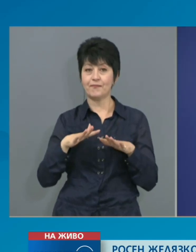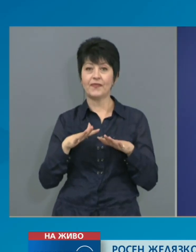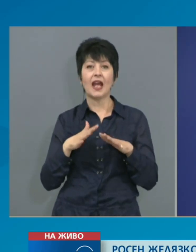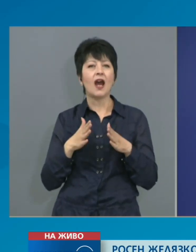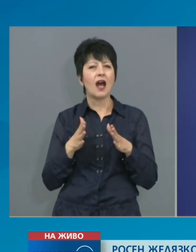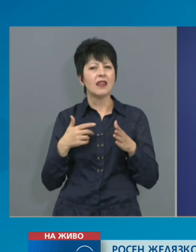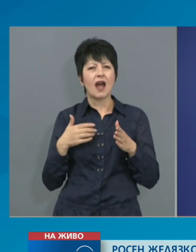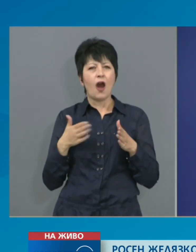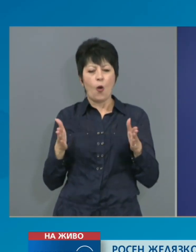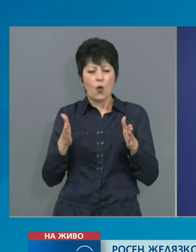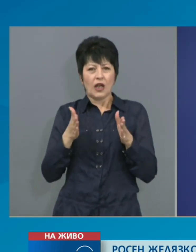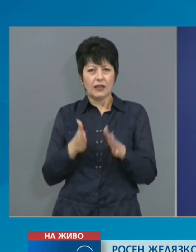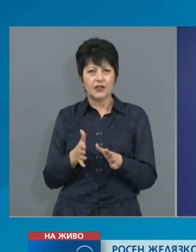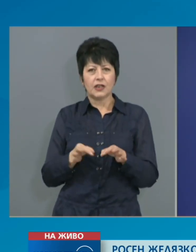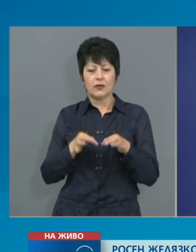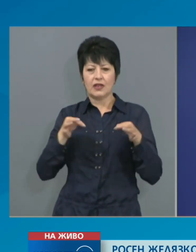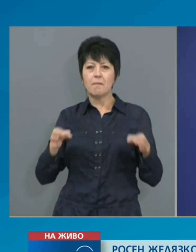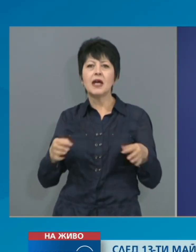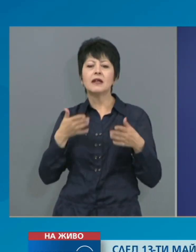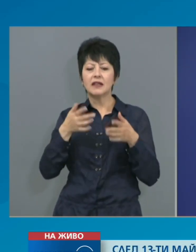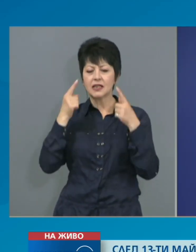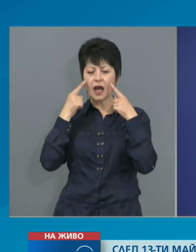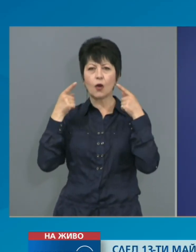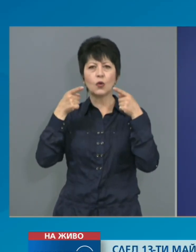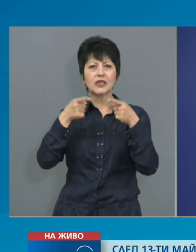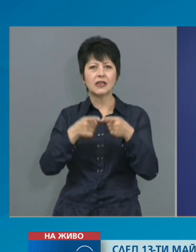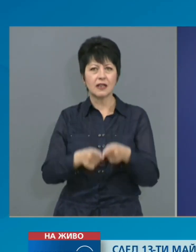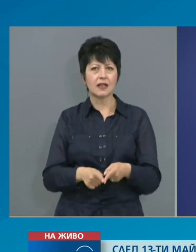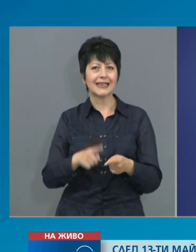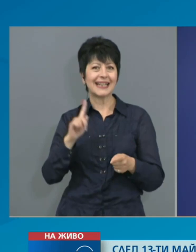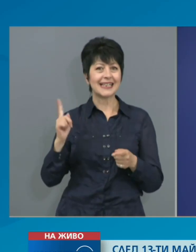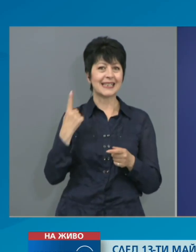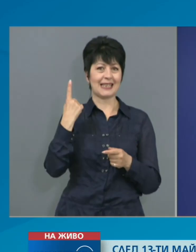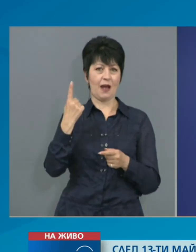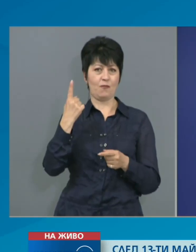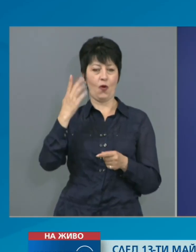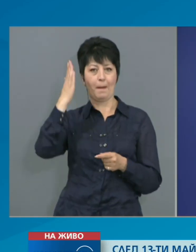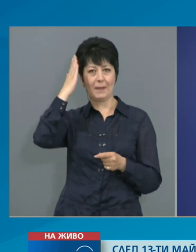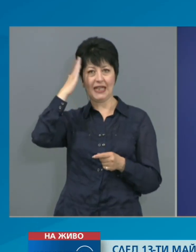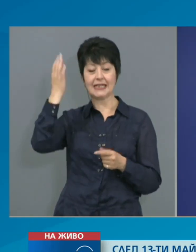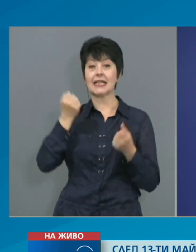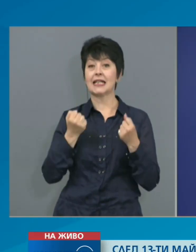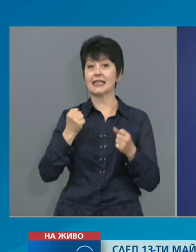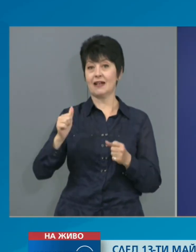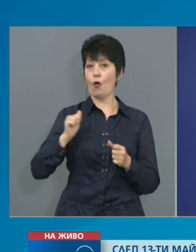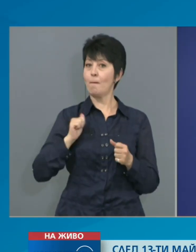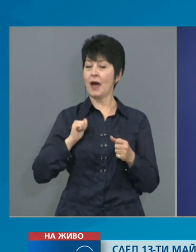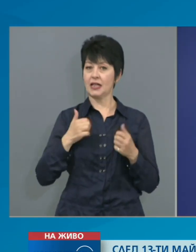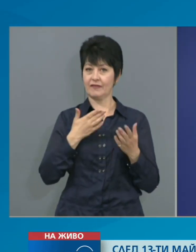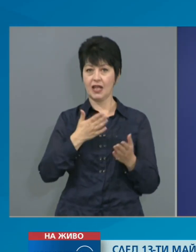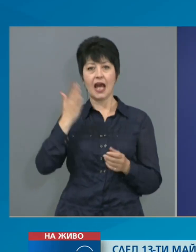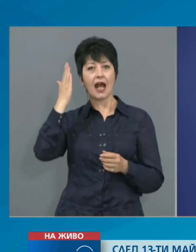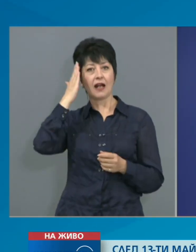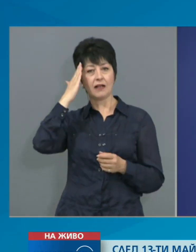ограничителните мерки, те се концентрират само и единствено в Министъра на Здравеопазването по предложение на главния